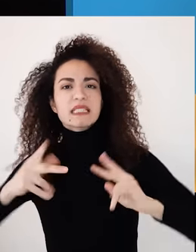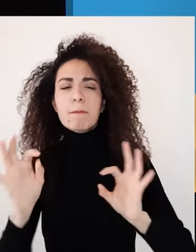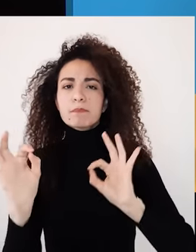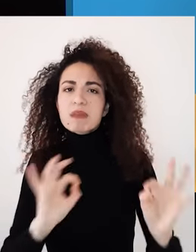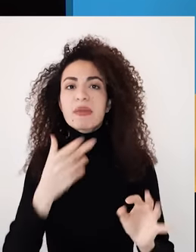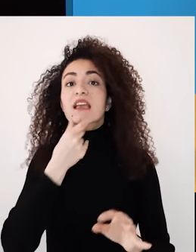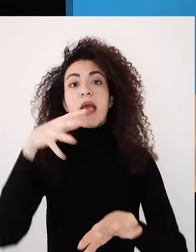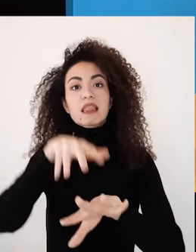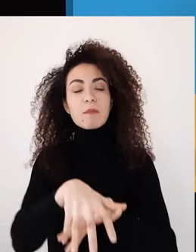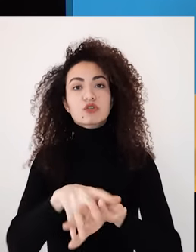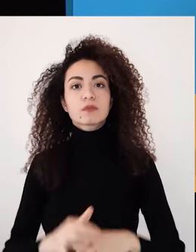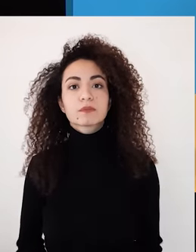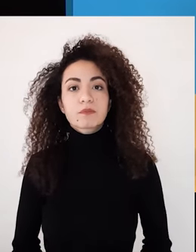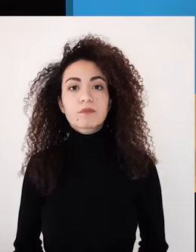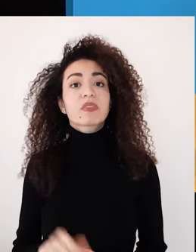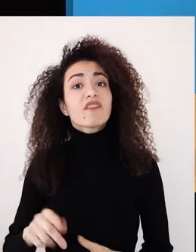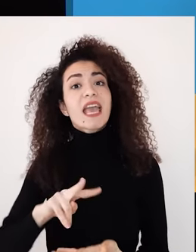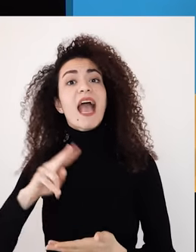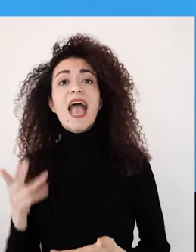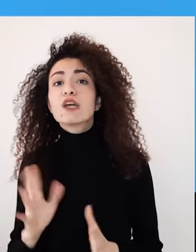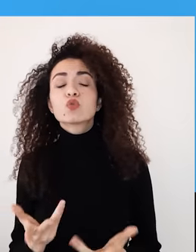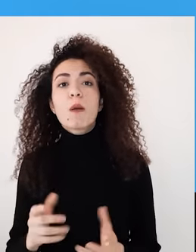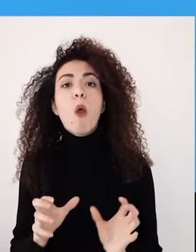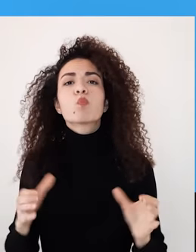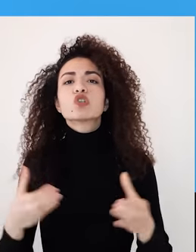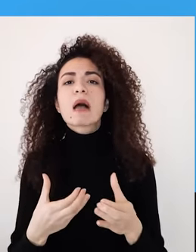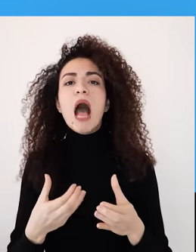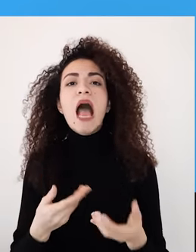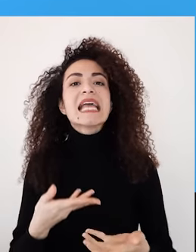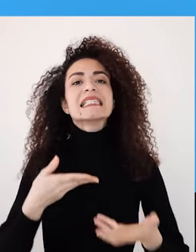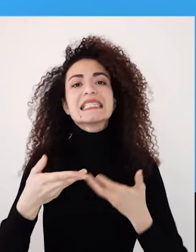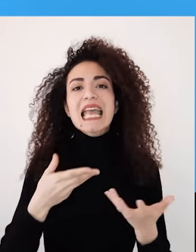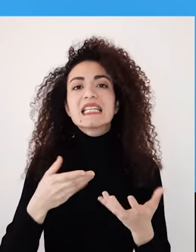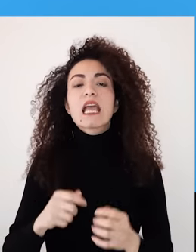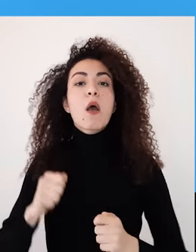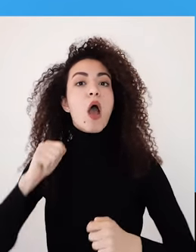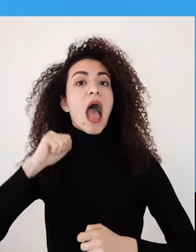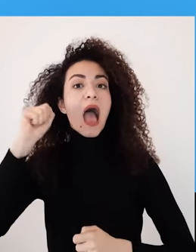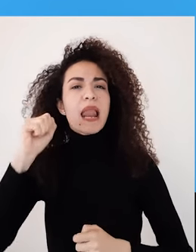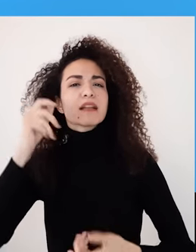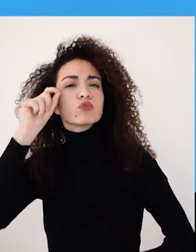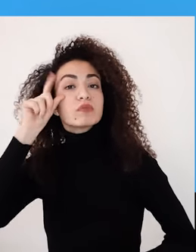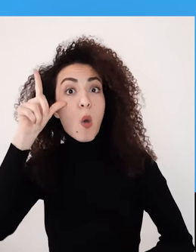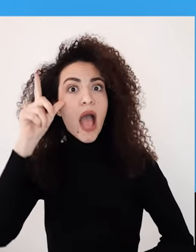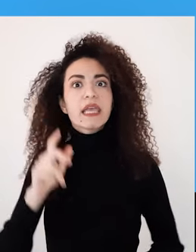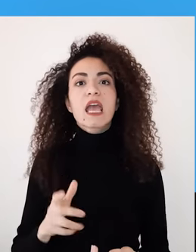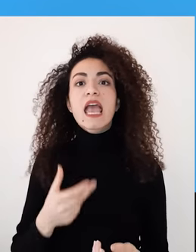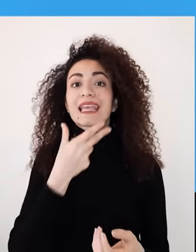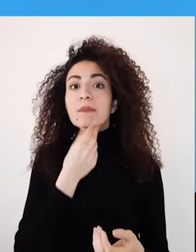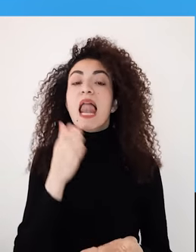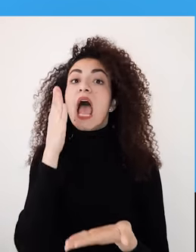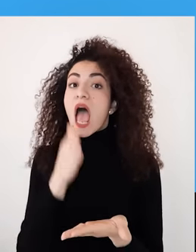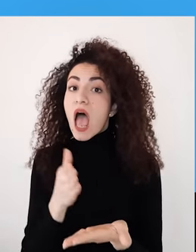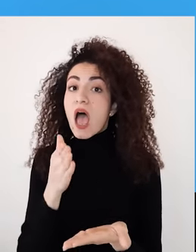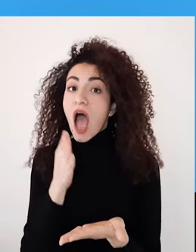الناحية الاجتماعية سلوكية أو السياسية ممكن إقامة حملات توعية مكسفة من أجل الاعتراف بحق